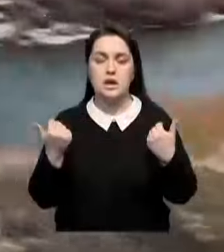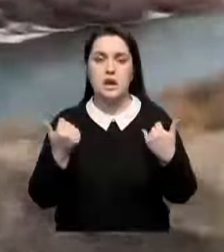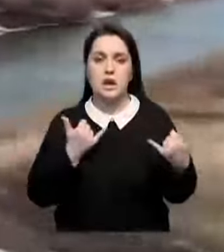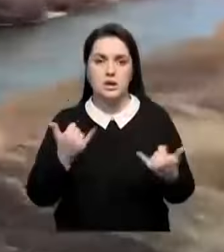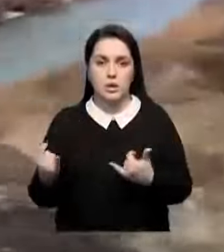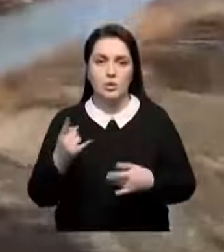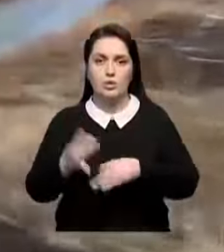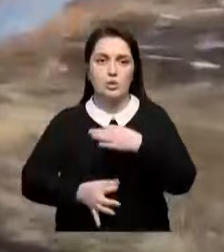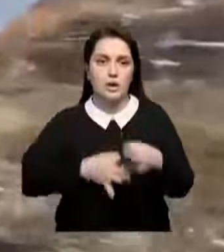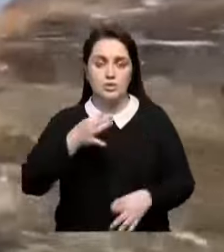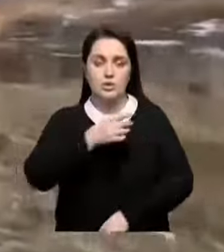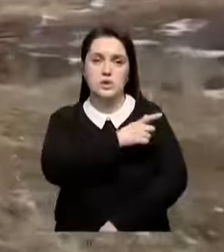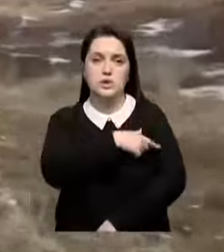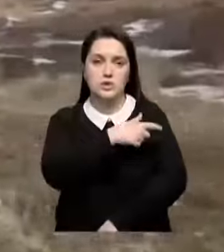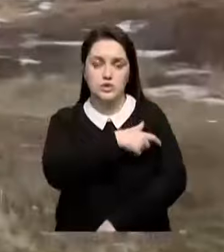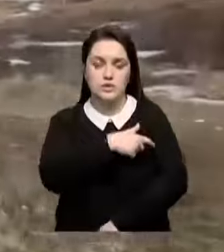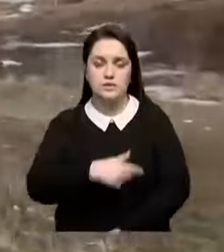круглослочное дежурство.